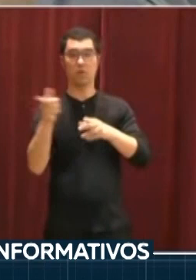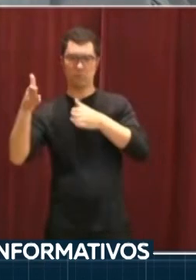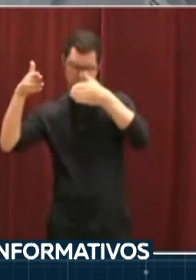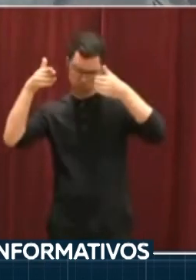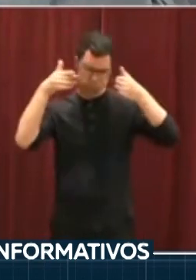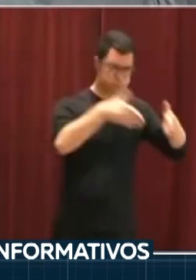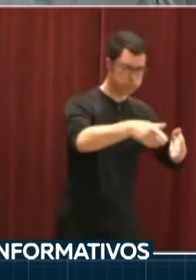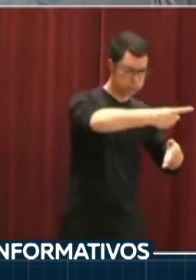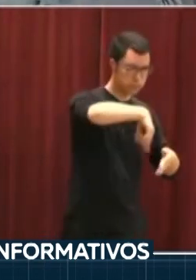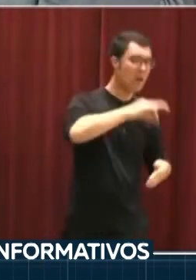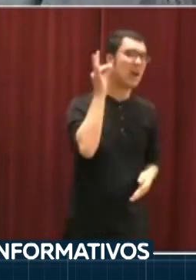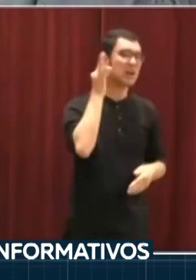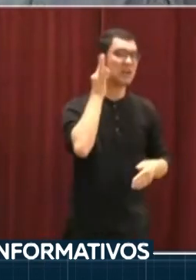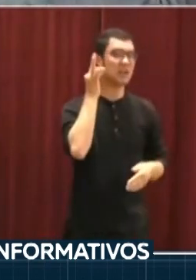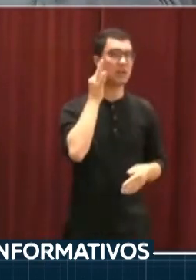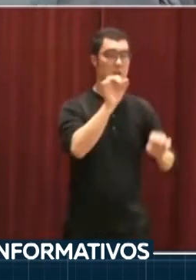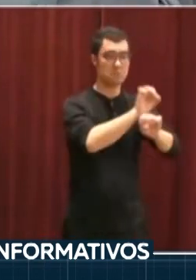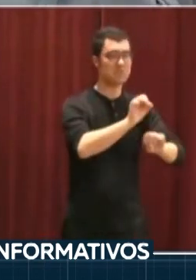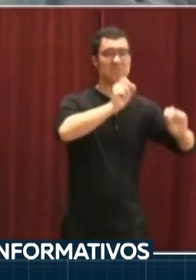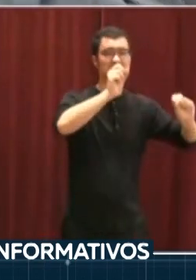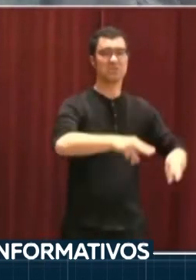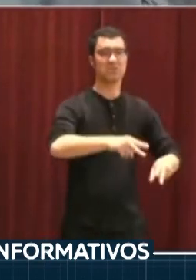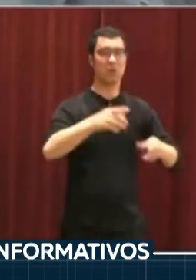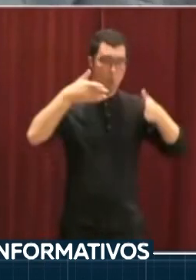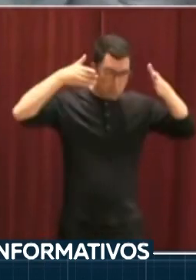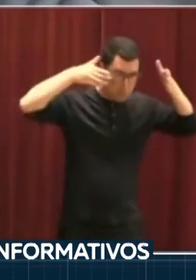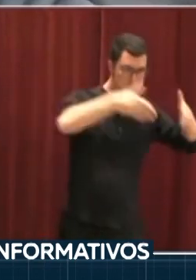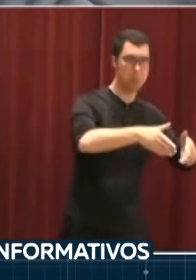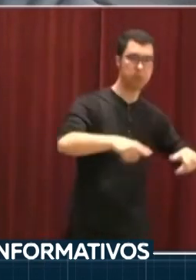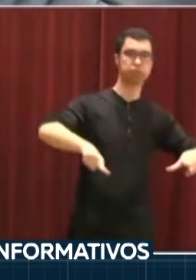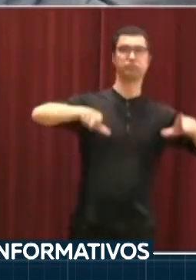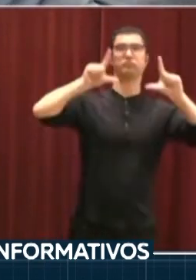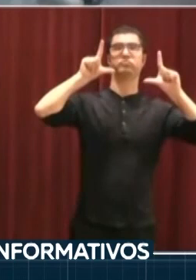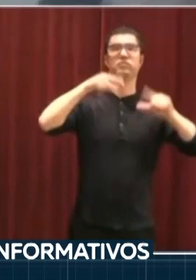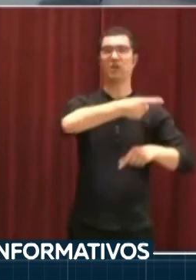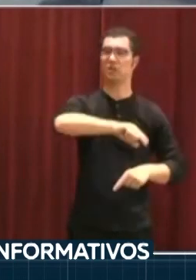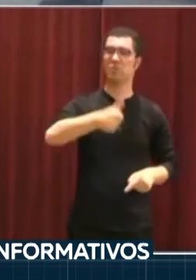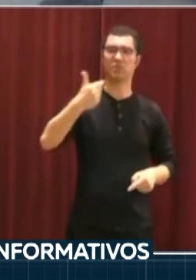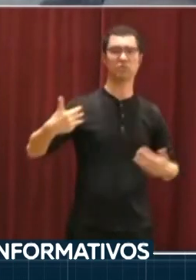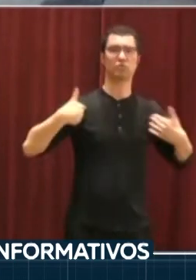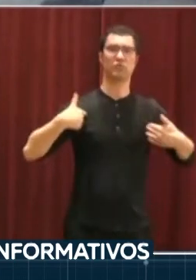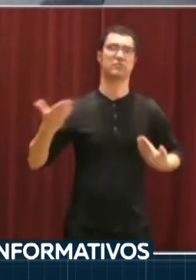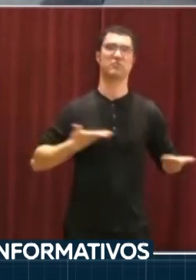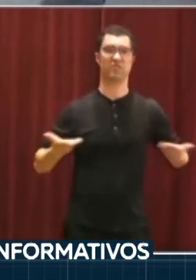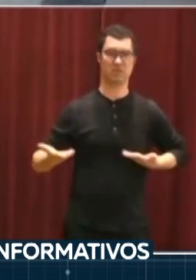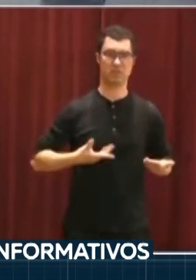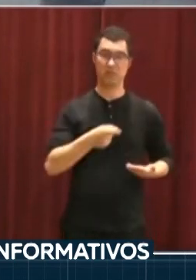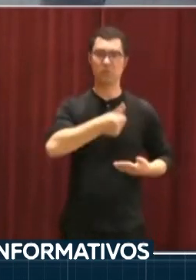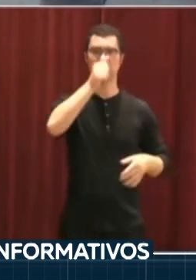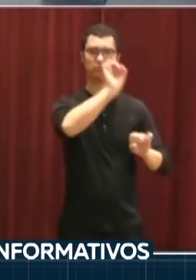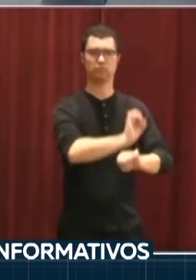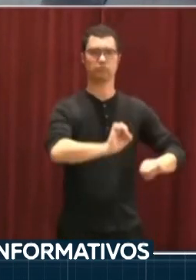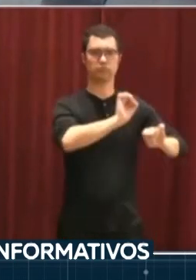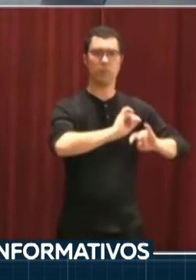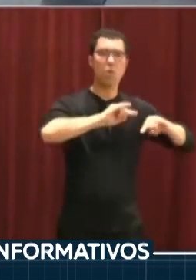de tot el debat. En lloc de protegir-les perquè són ser víctimes en aquest cas i són ser més, les que necessiten d'una protecció